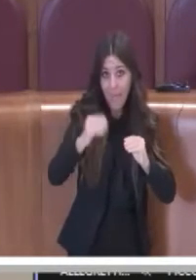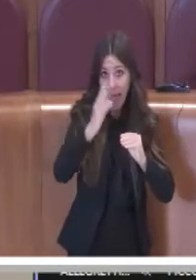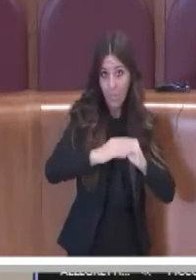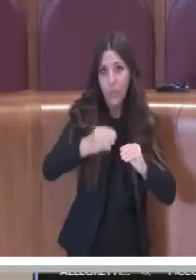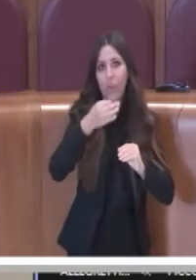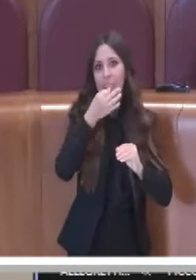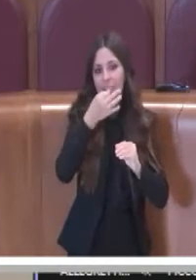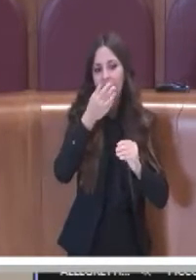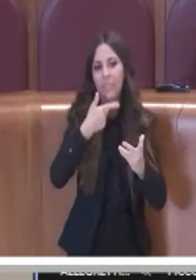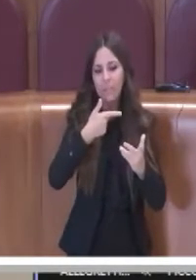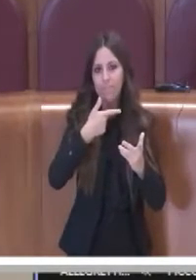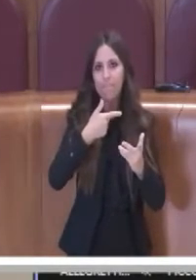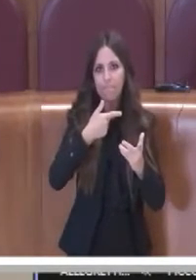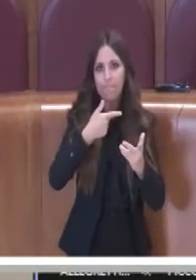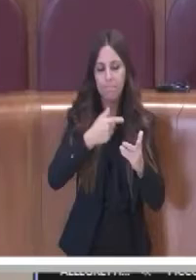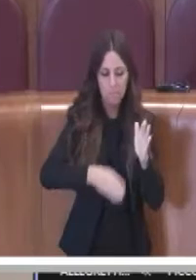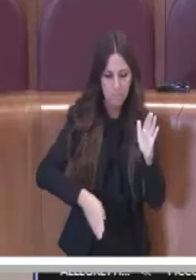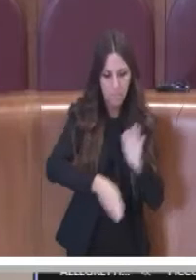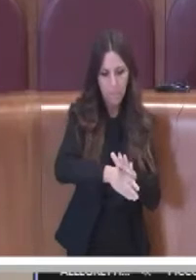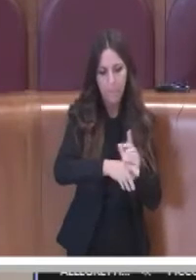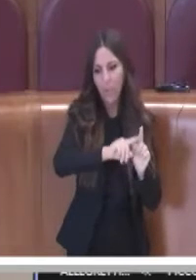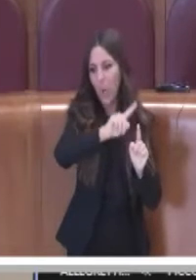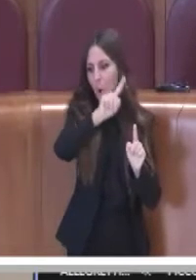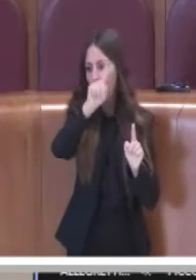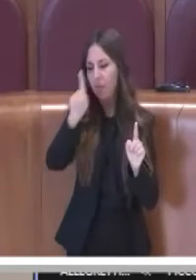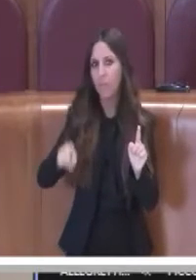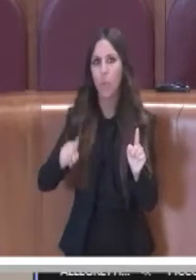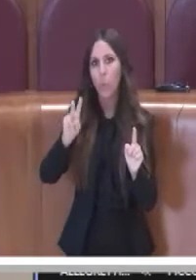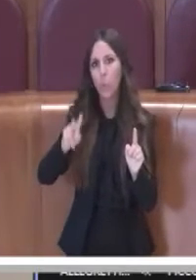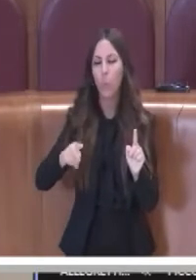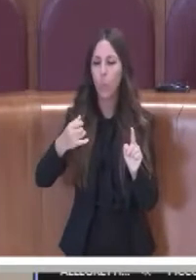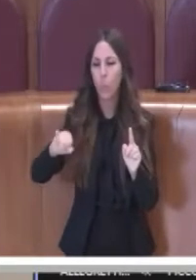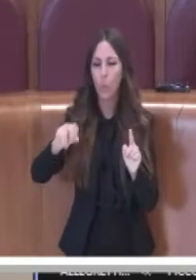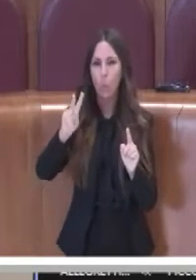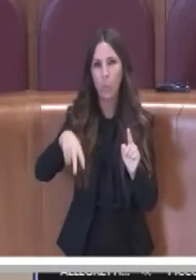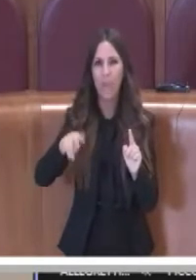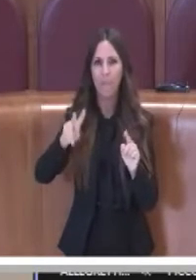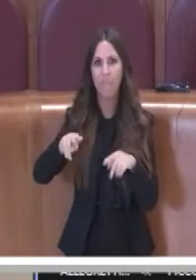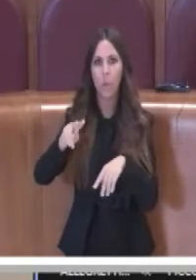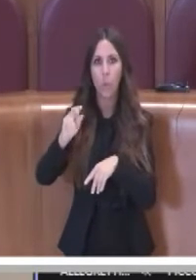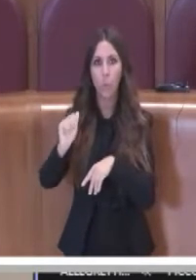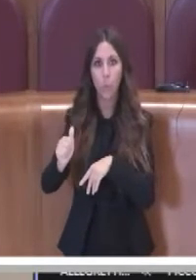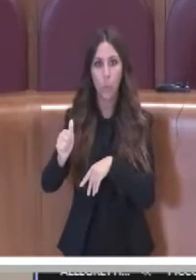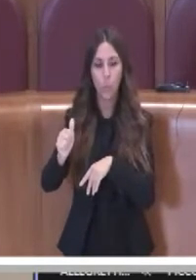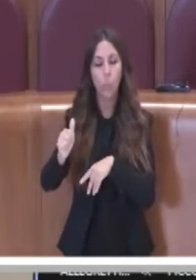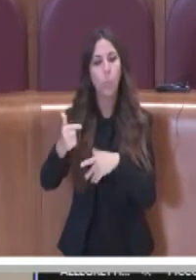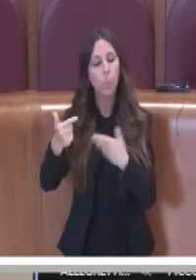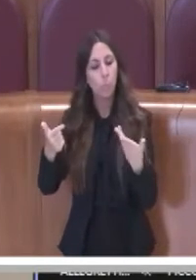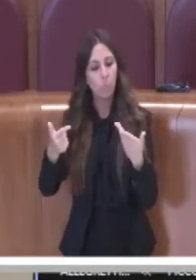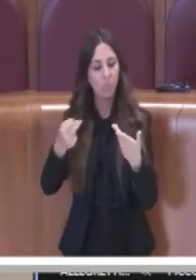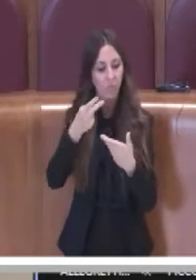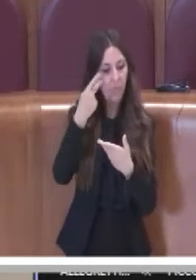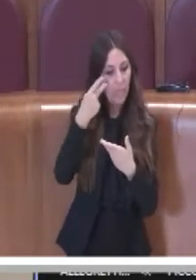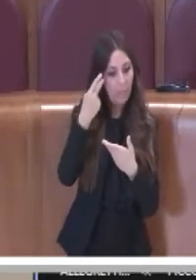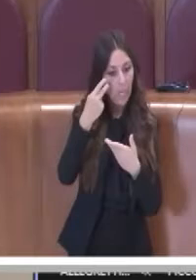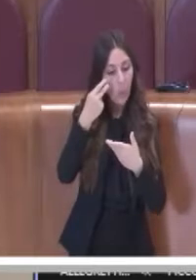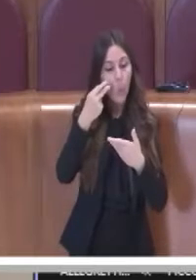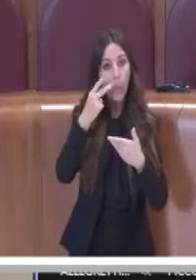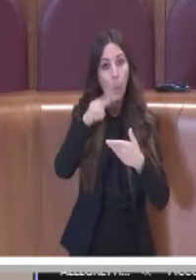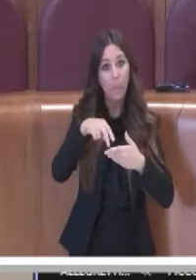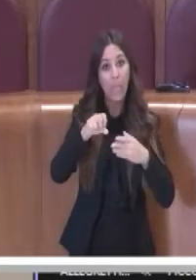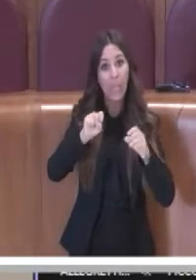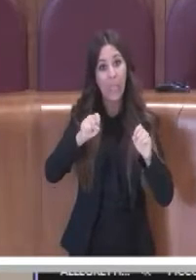attuarlo ed ora, alla fine del 2021, pensate, partendo semplicemente da febbraio 2019,